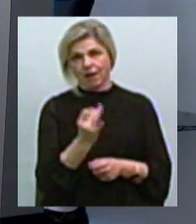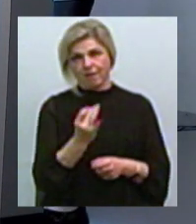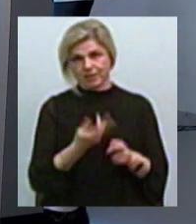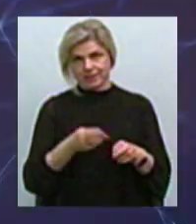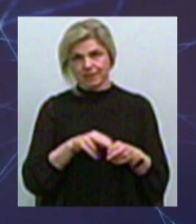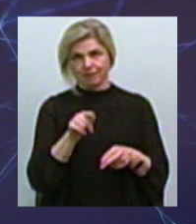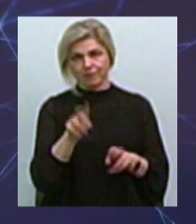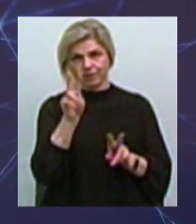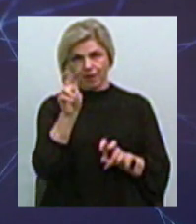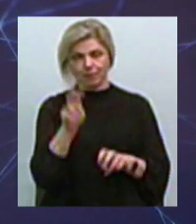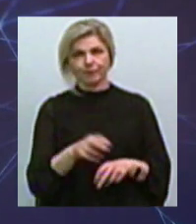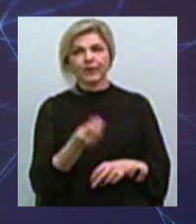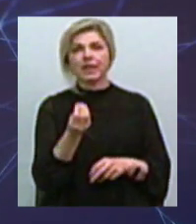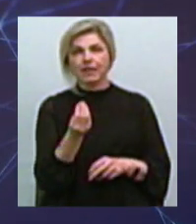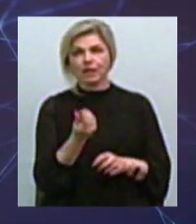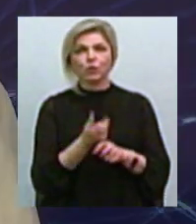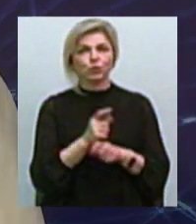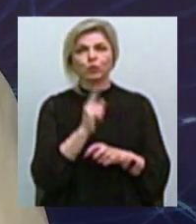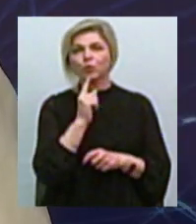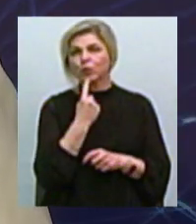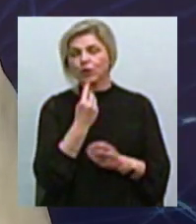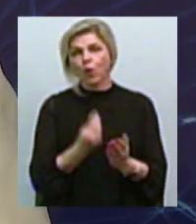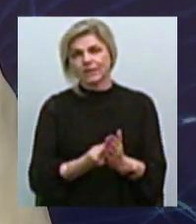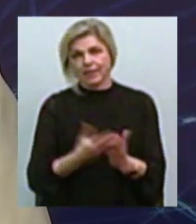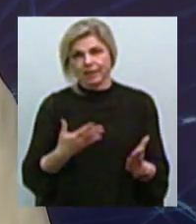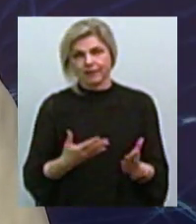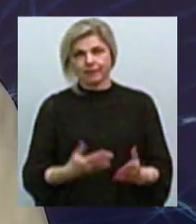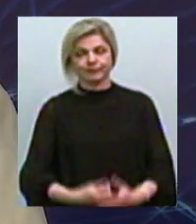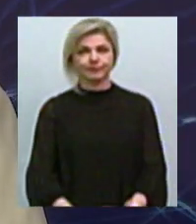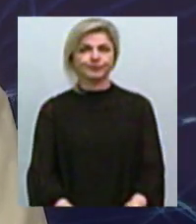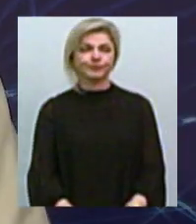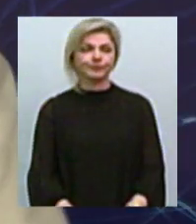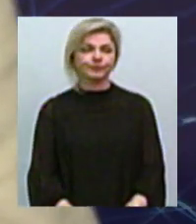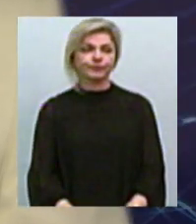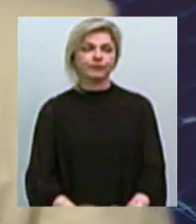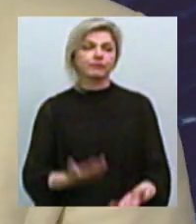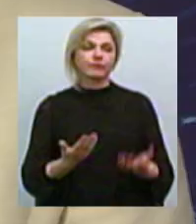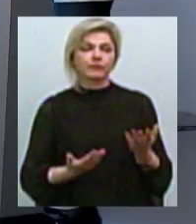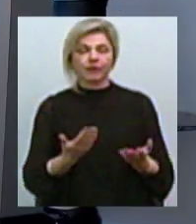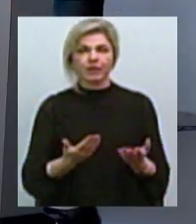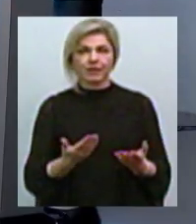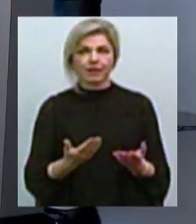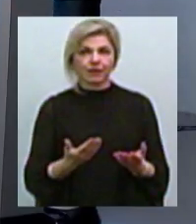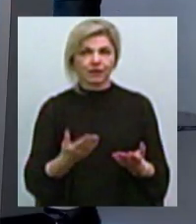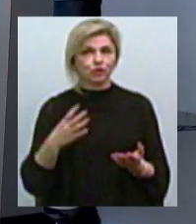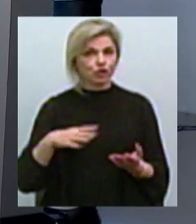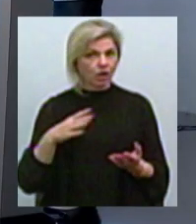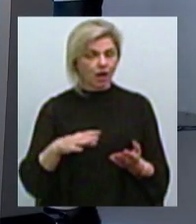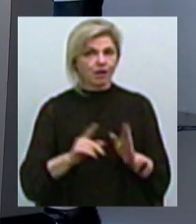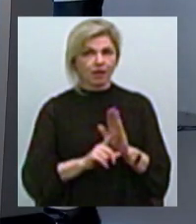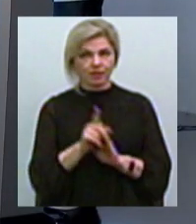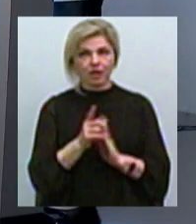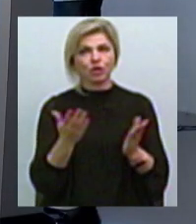Тобто, грошові відрізки важко оцінити Ну, тоді, ймовірно, чекали, це ж таке виведення з якихось